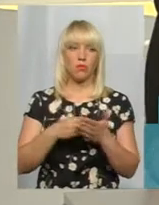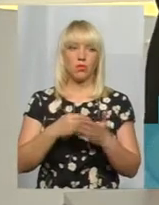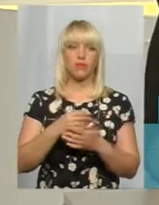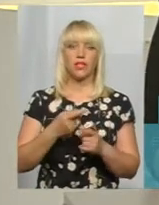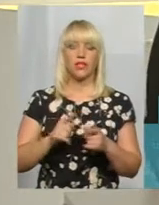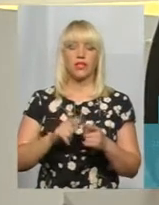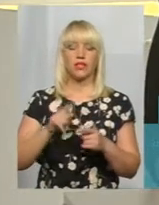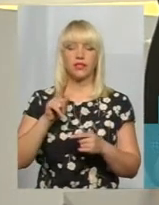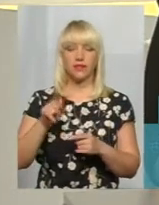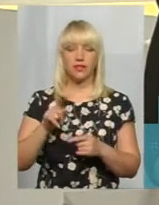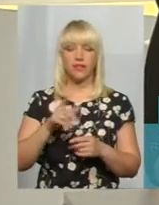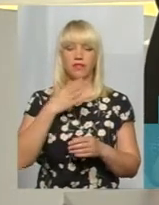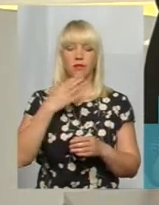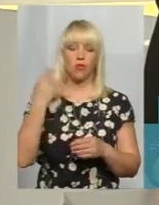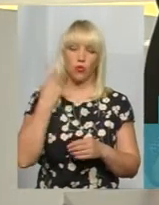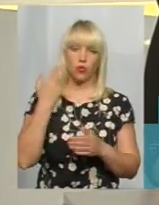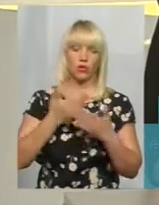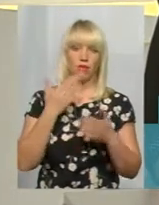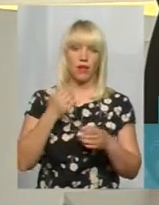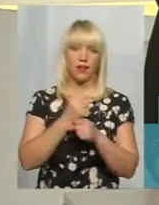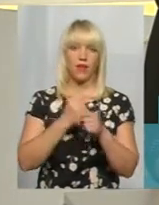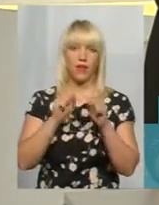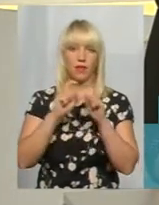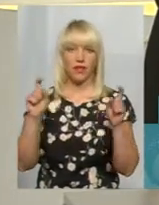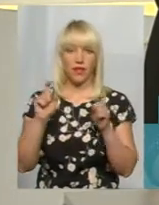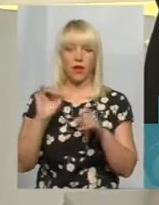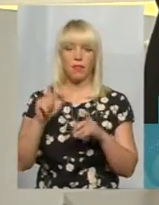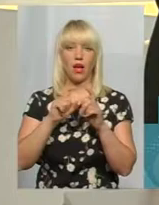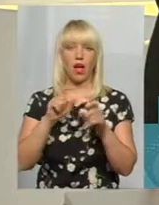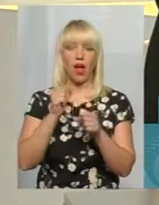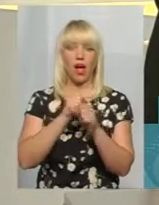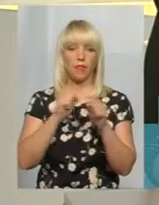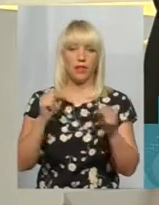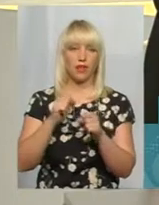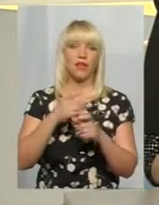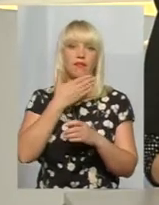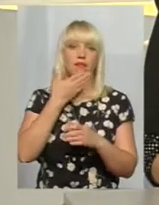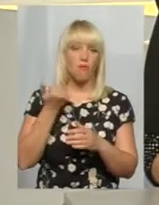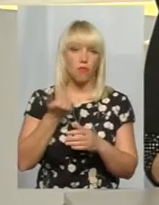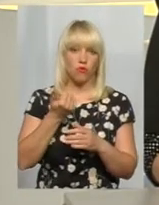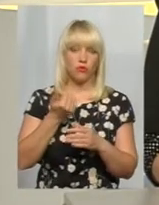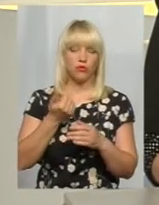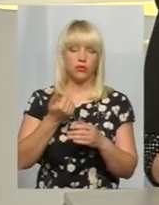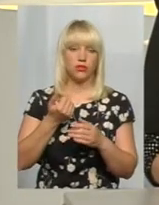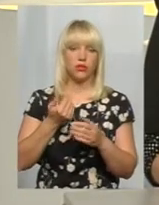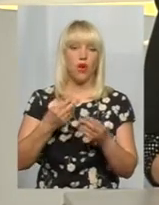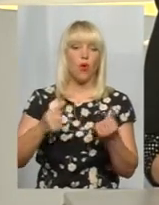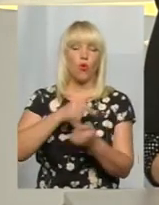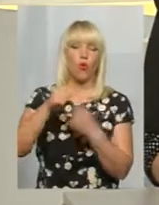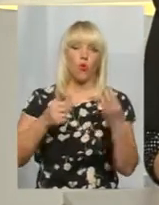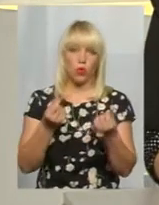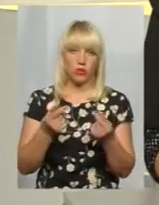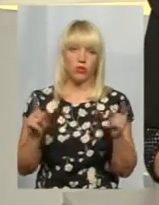Ті, свою чергу, бургують перед аптеками, а останні не мають обігових коштів, аби закупити інсулін у повному